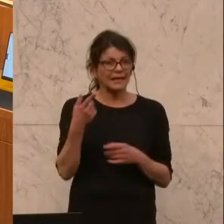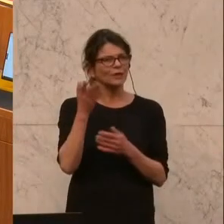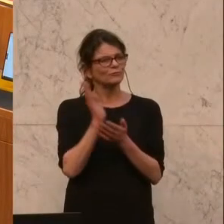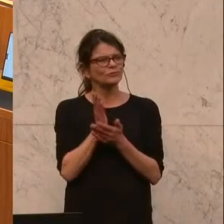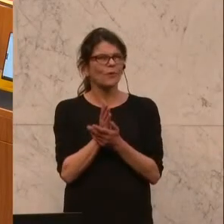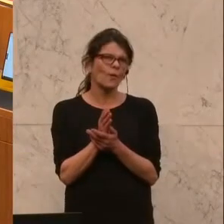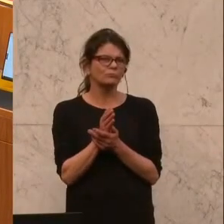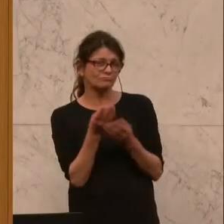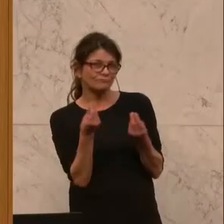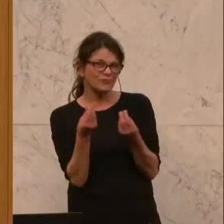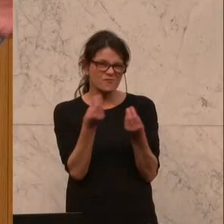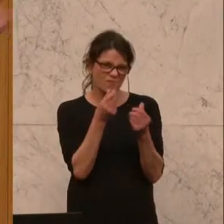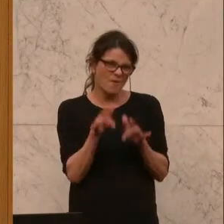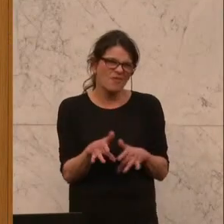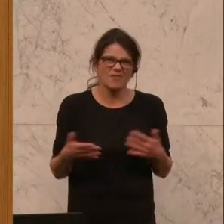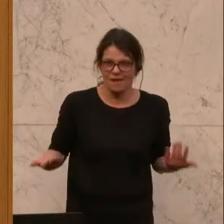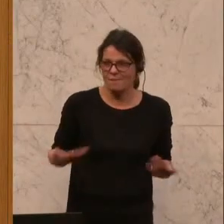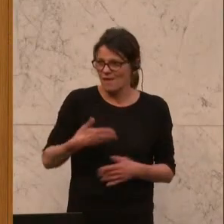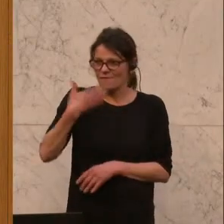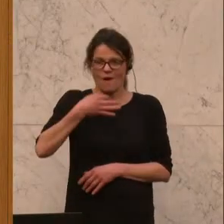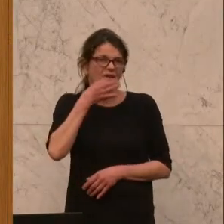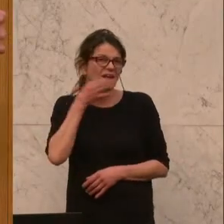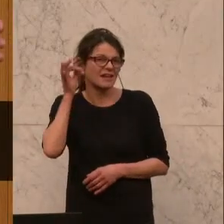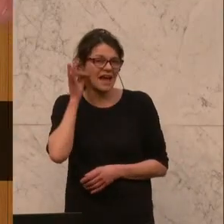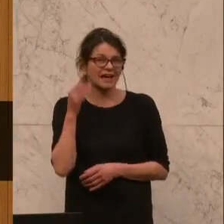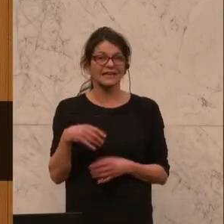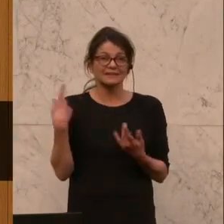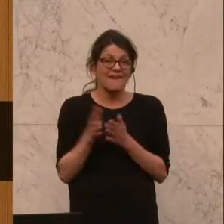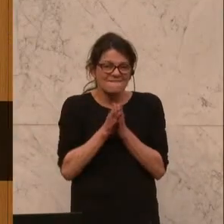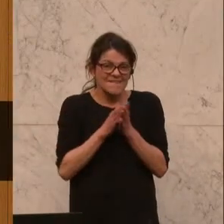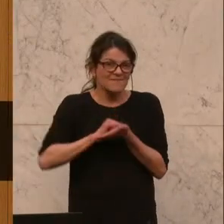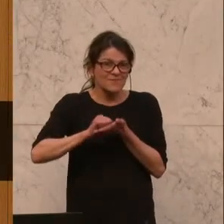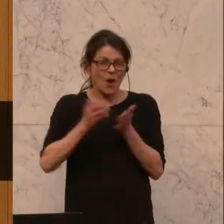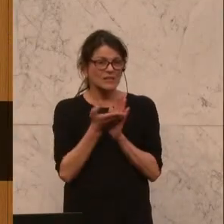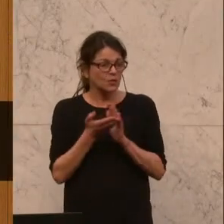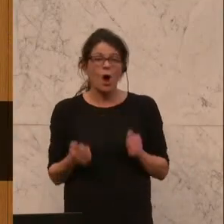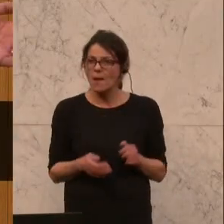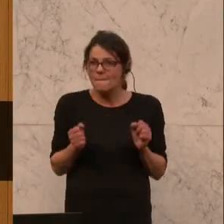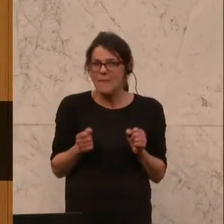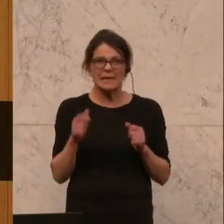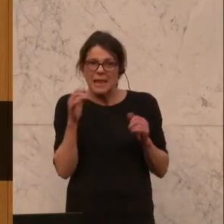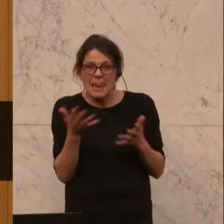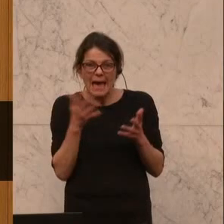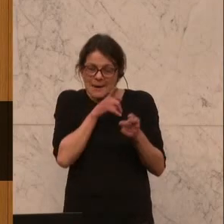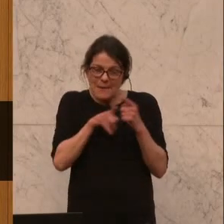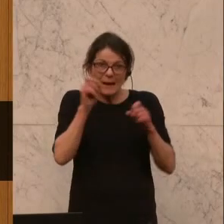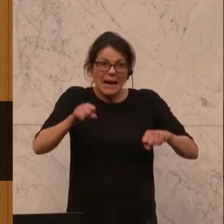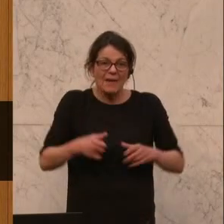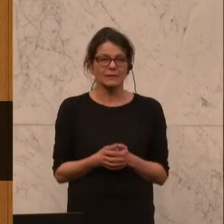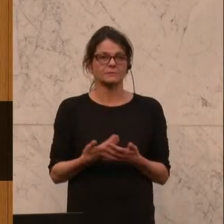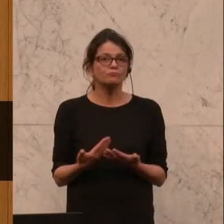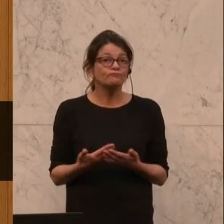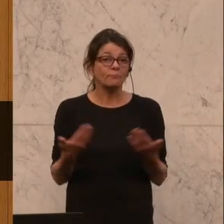bisschen vielleicht einen Eindruck bekommen. Meine Vorrednerin hat sich ja typisch darüber gefreut, dass es jetzt einen ganz erleichterten Zugang gibt.